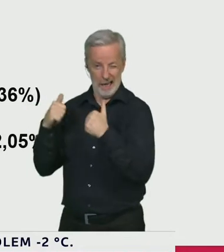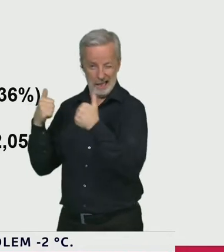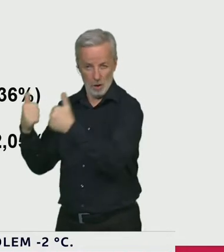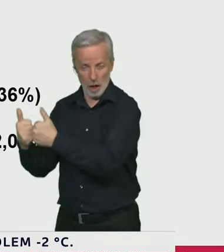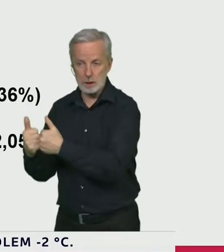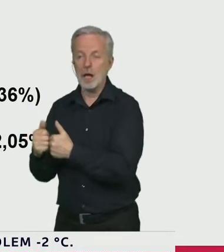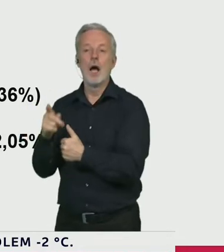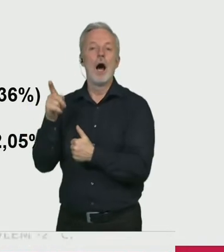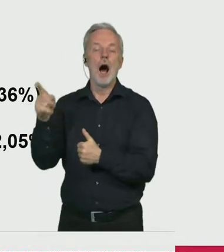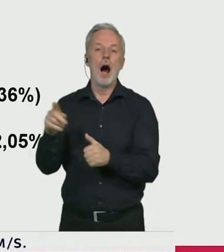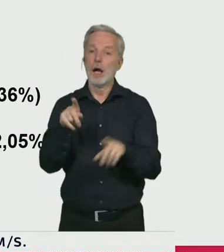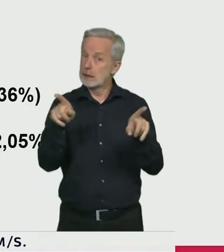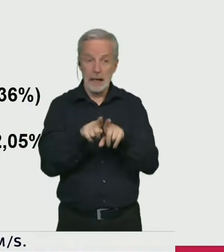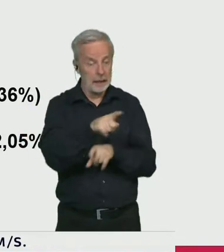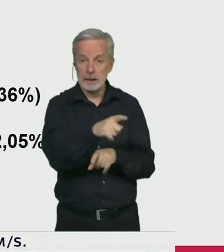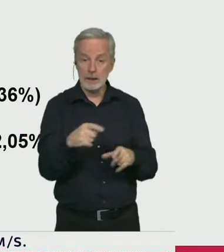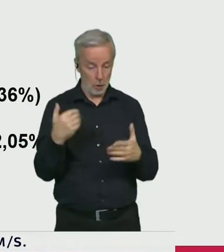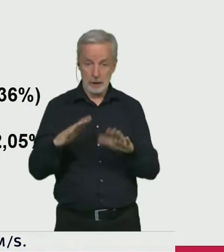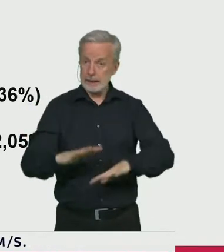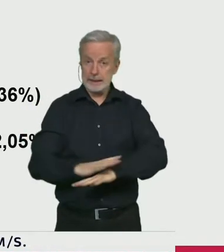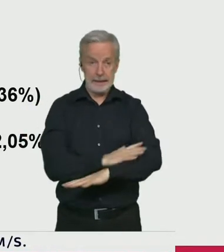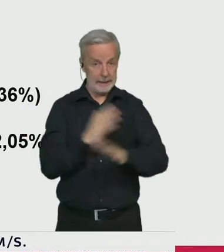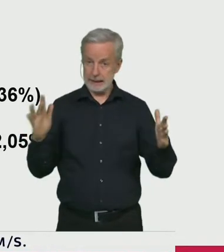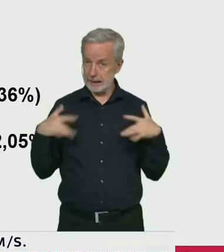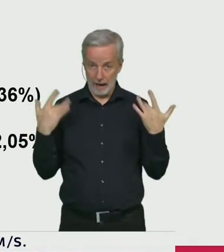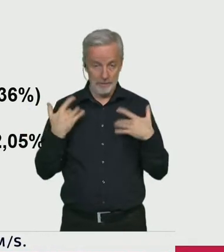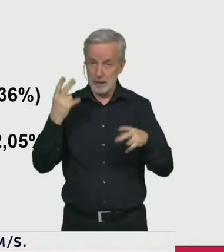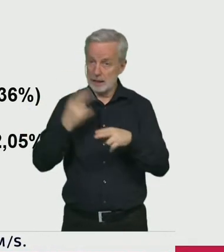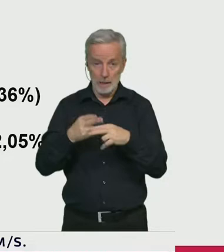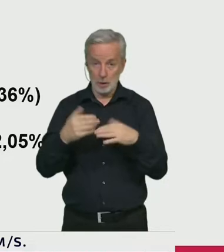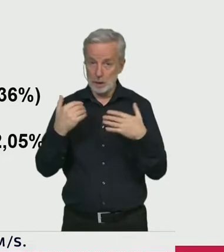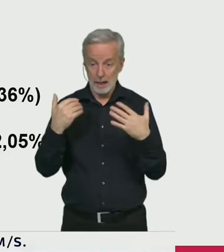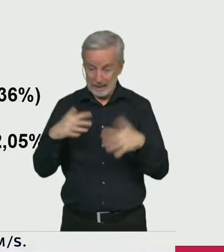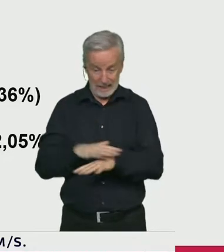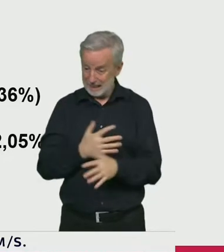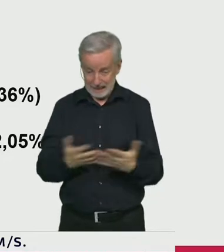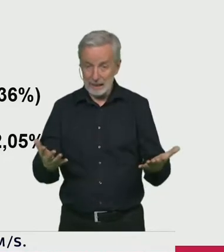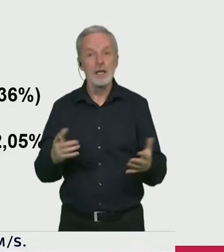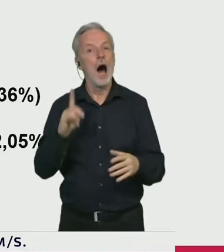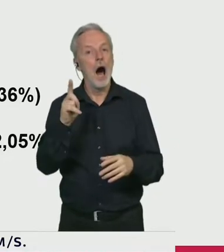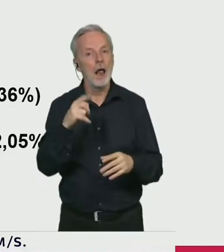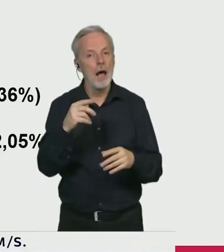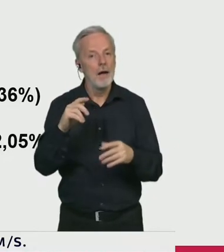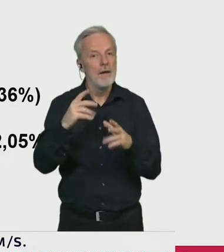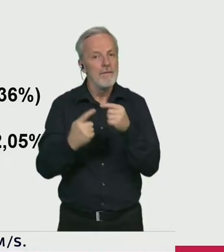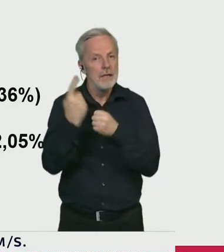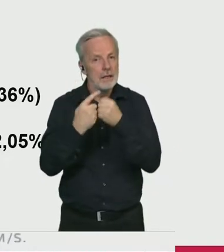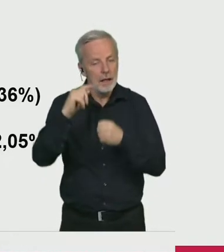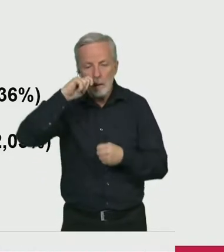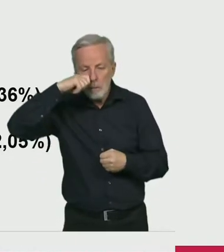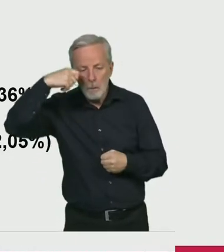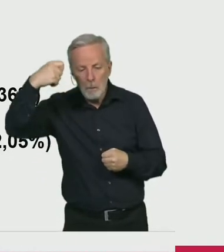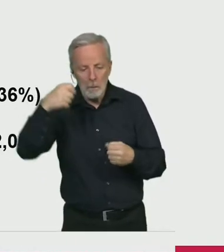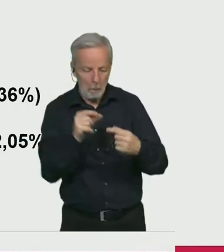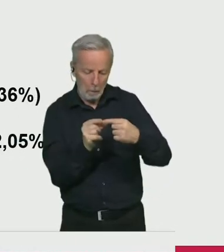následuje ještě konfirmace PCR testem a ty výsledky potom vedou buď k tomu, že